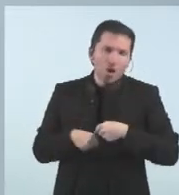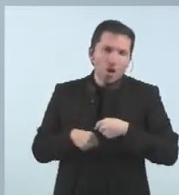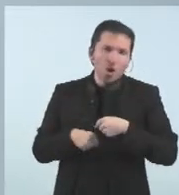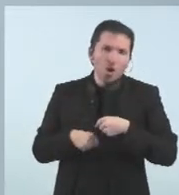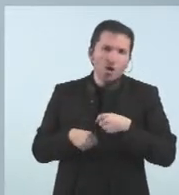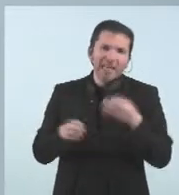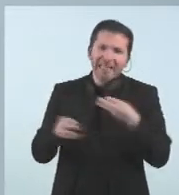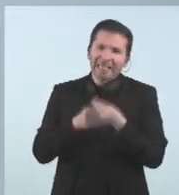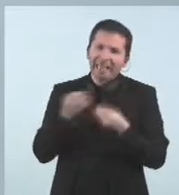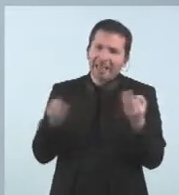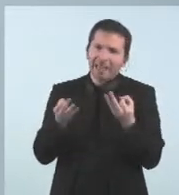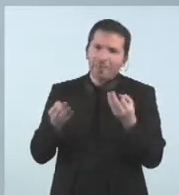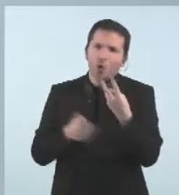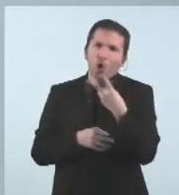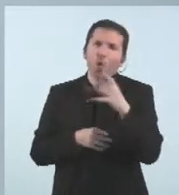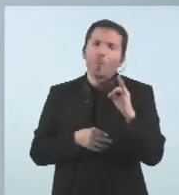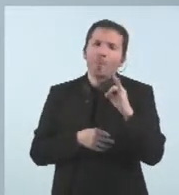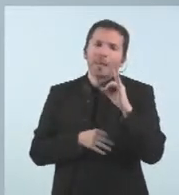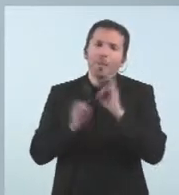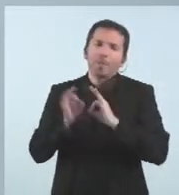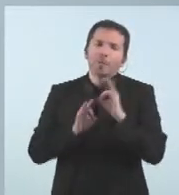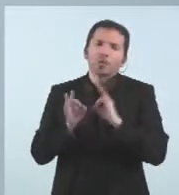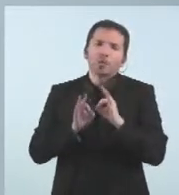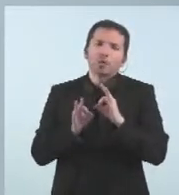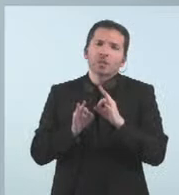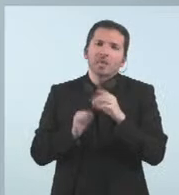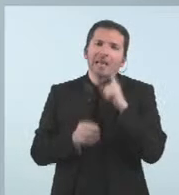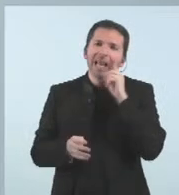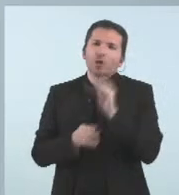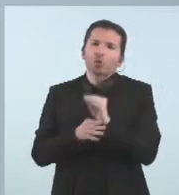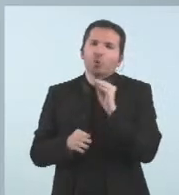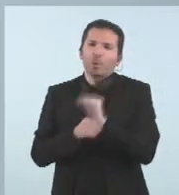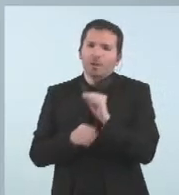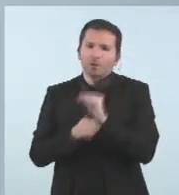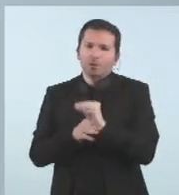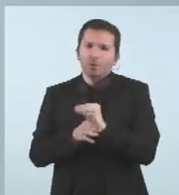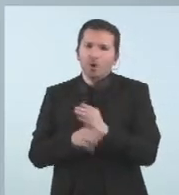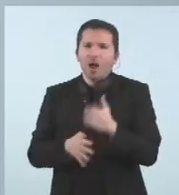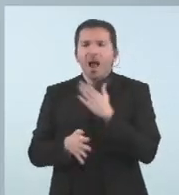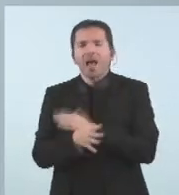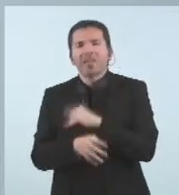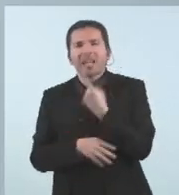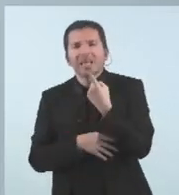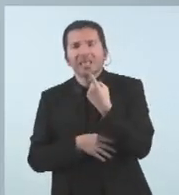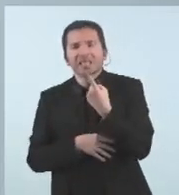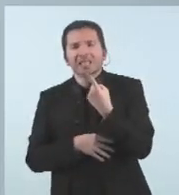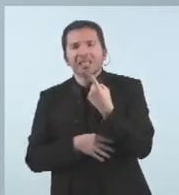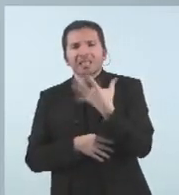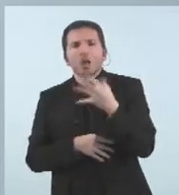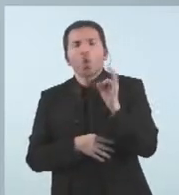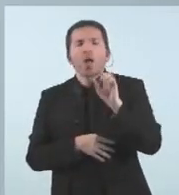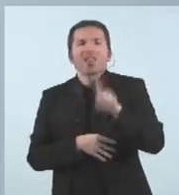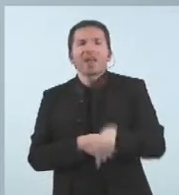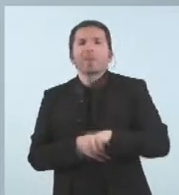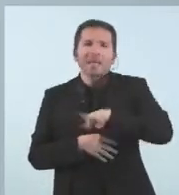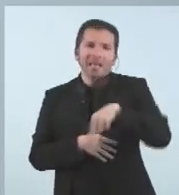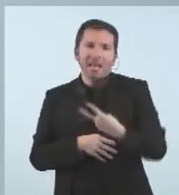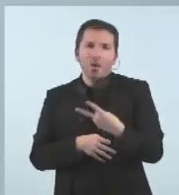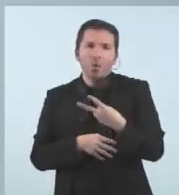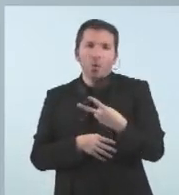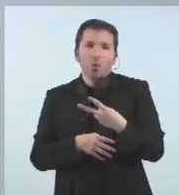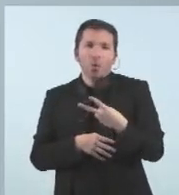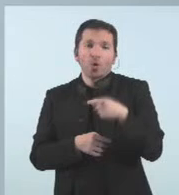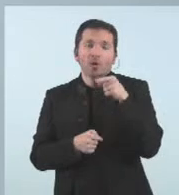% de subvencions respecte de l'any 2020 on teníem una dotació de 150.000 euros i ja el 21 vam passar